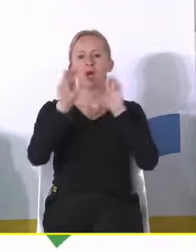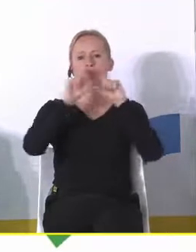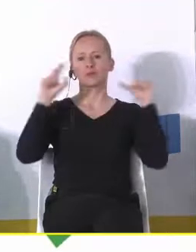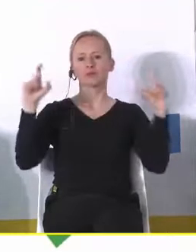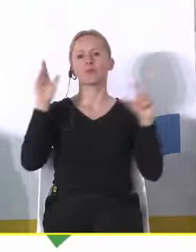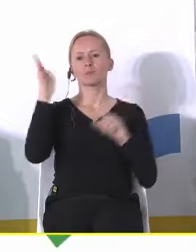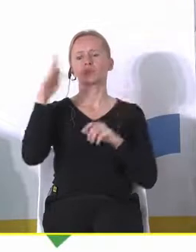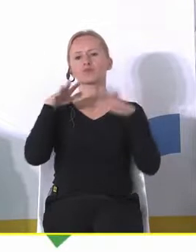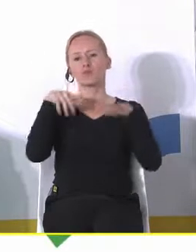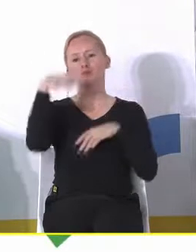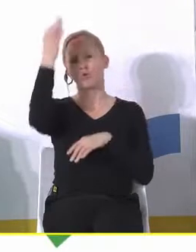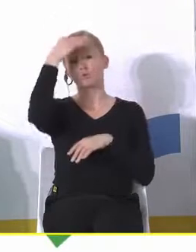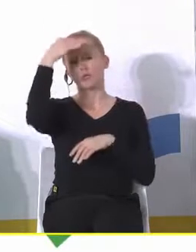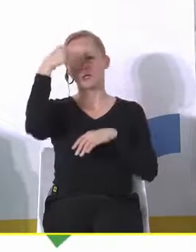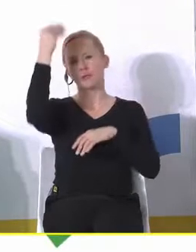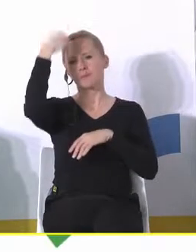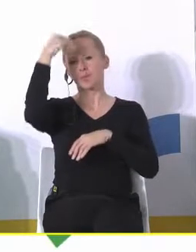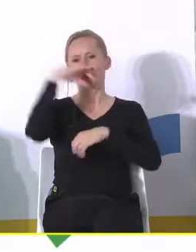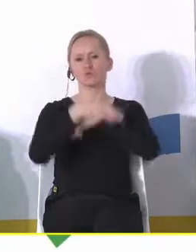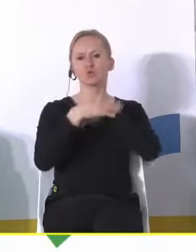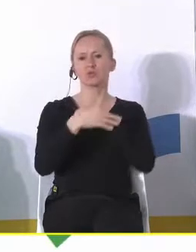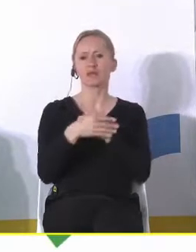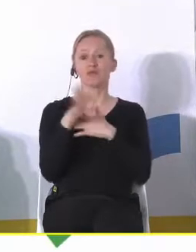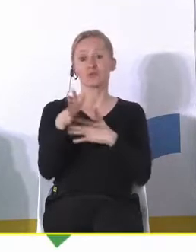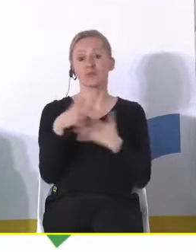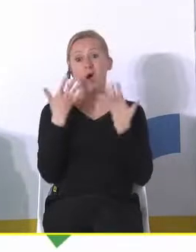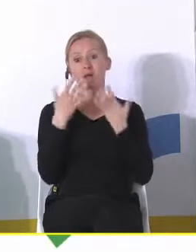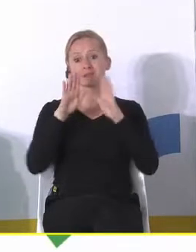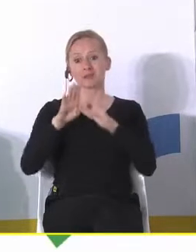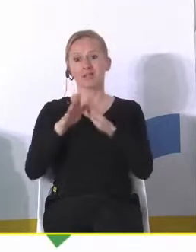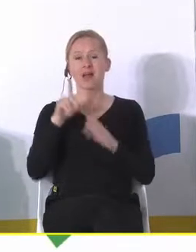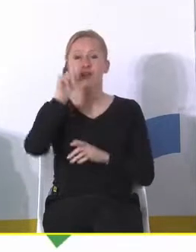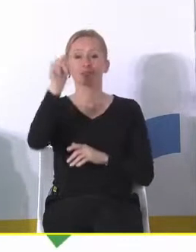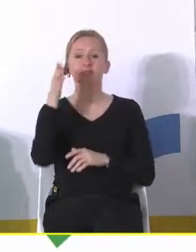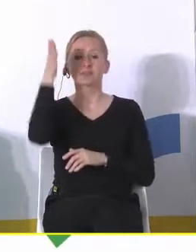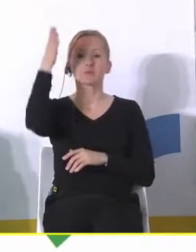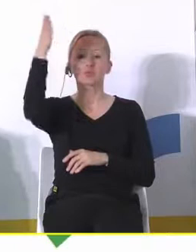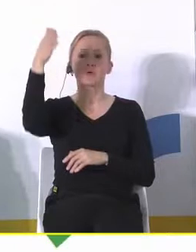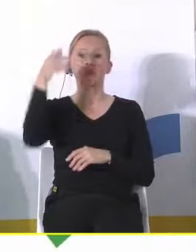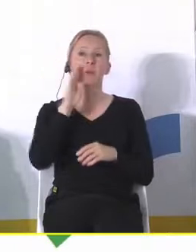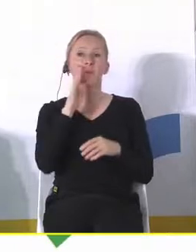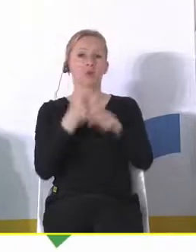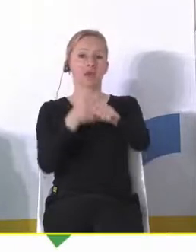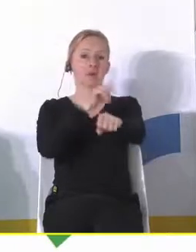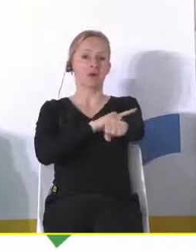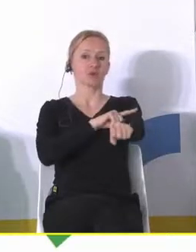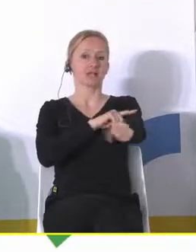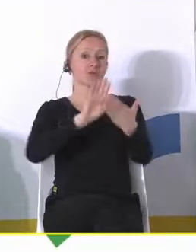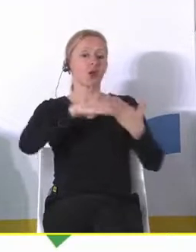tutaj będzie dużo studentów, będzie popyt i tak dalej. Natomiast w długiej perspektywie się okazuje, i Poznań jest trochę takim